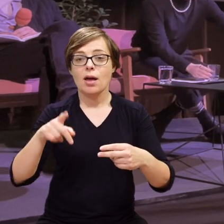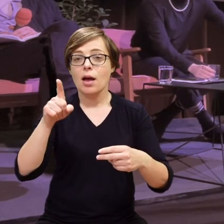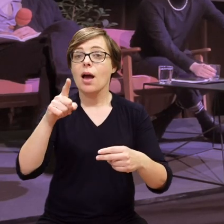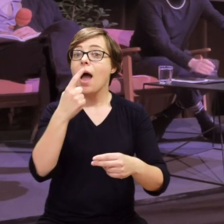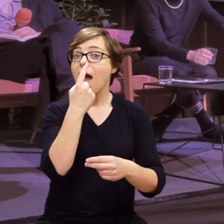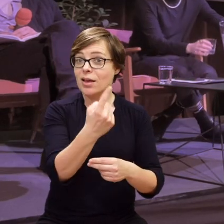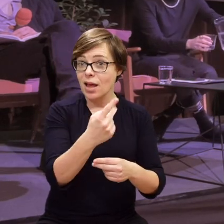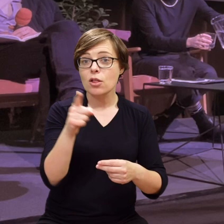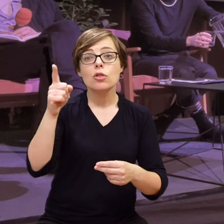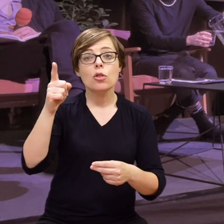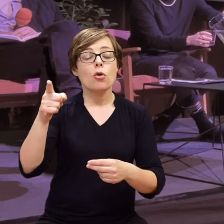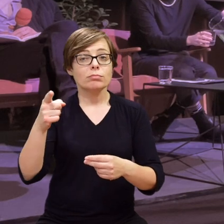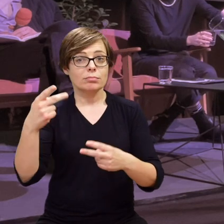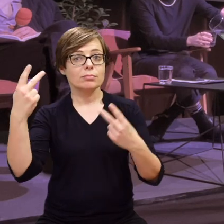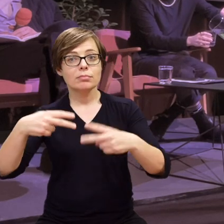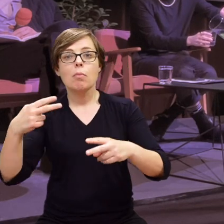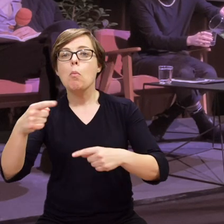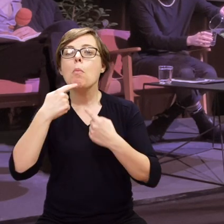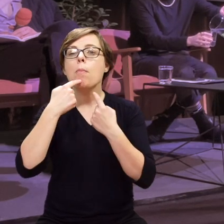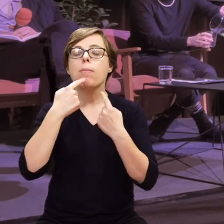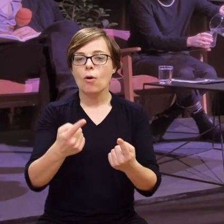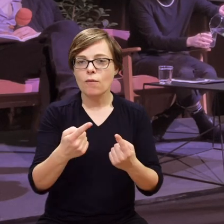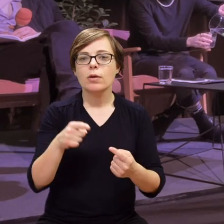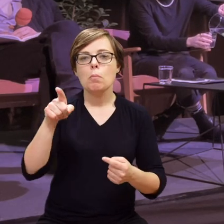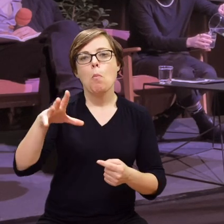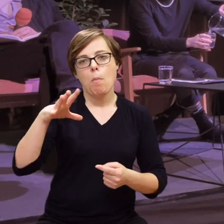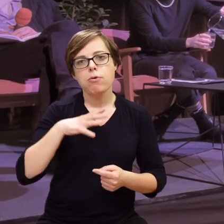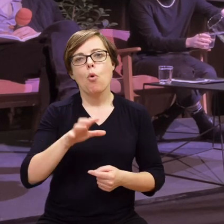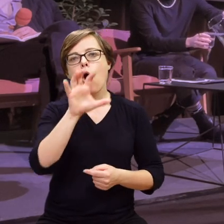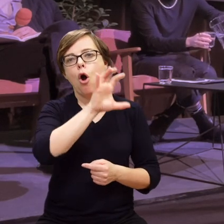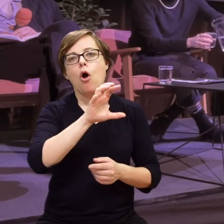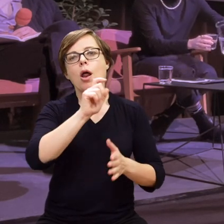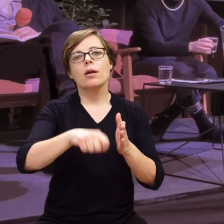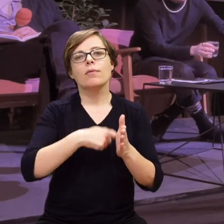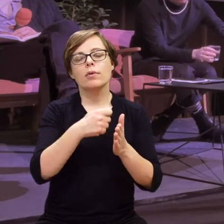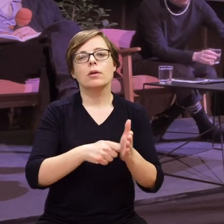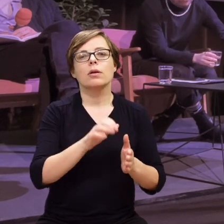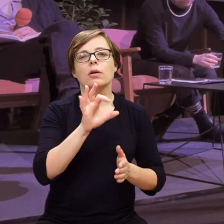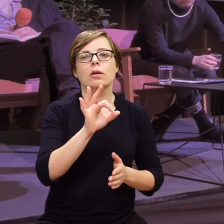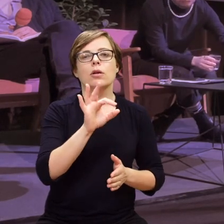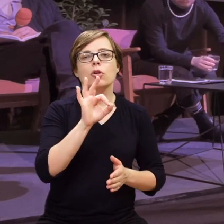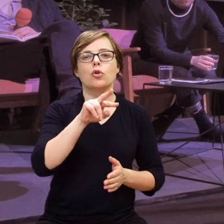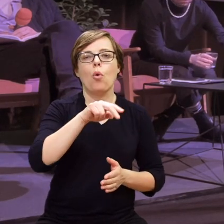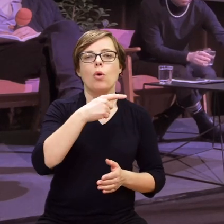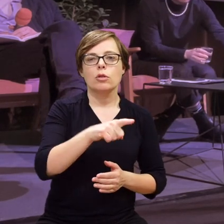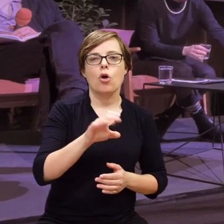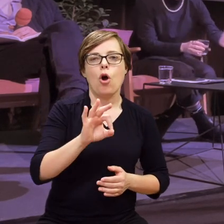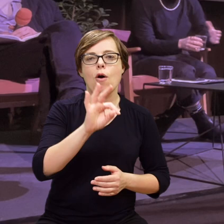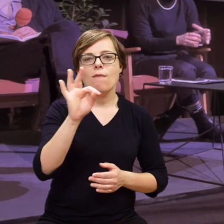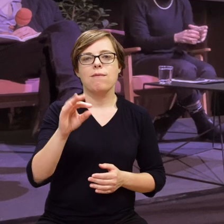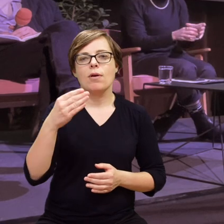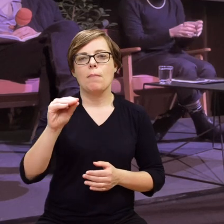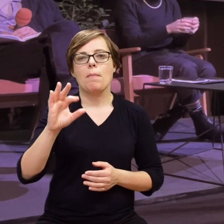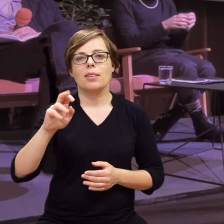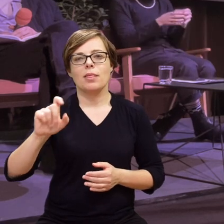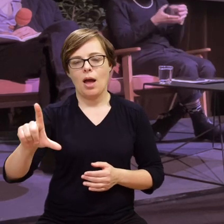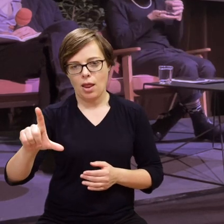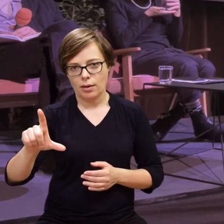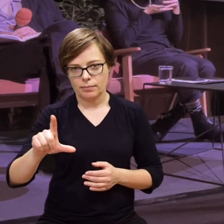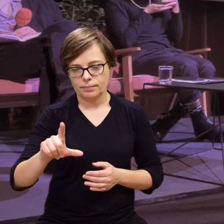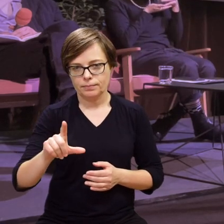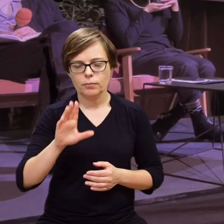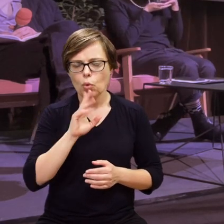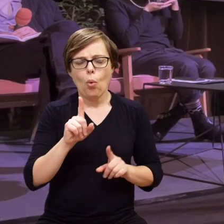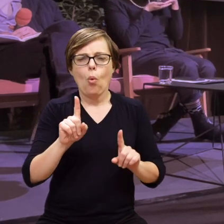jednym z nich Pani Anna powiedziała, że oglądała film Sound of Metal. Krótka taka wzmianka była